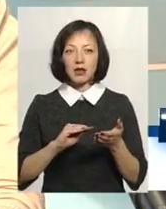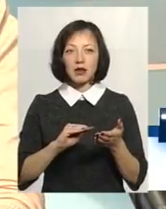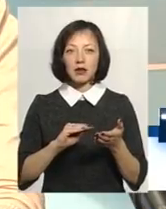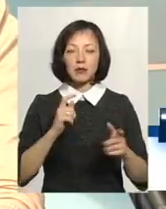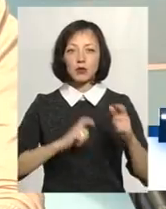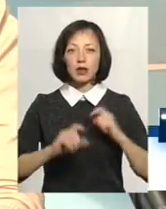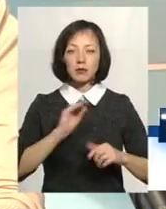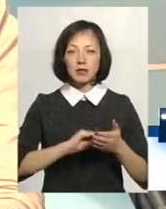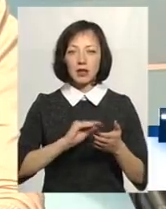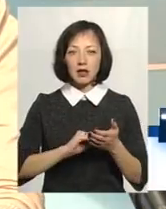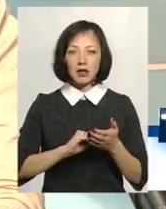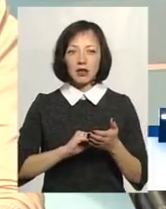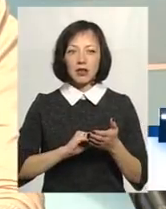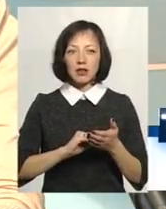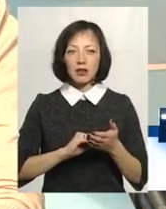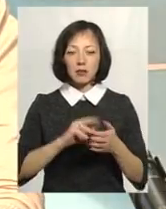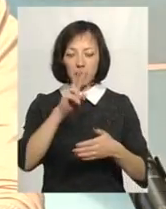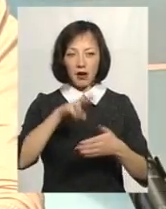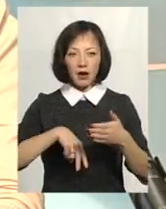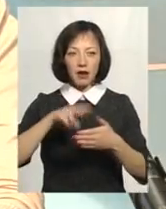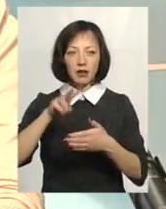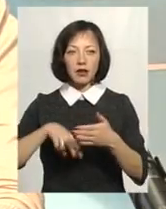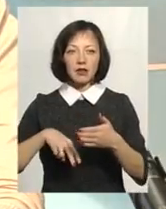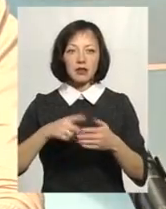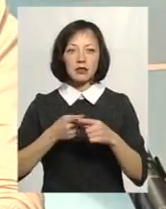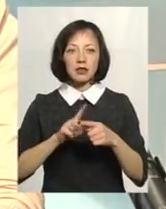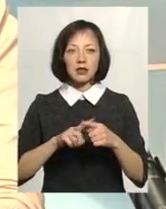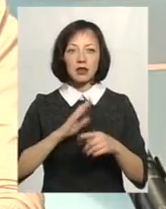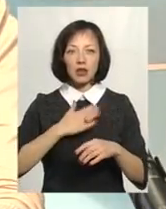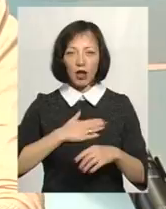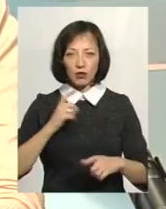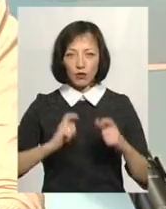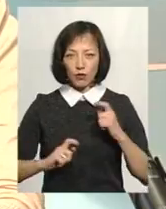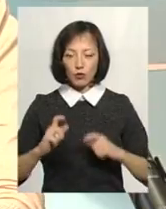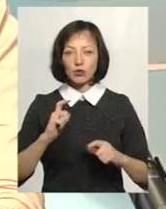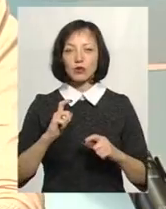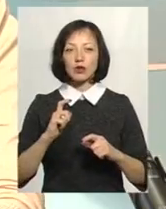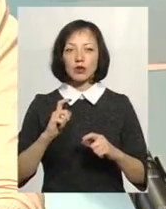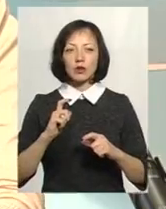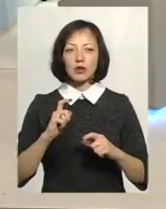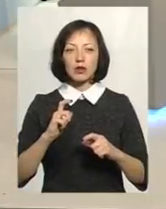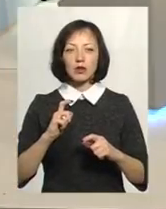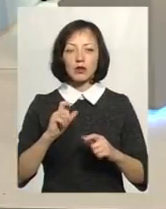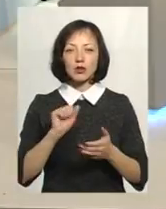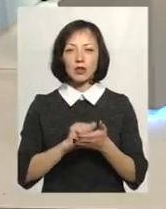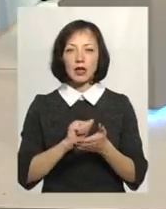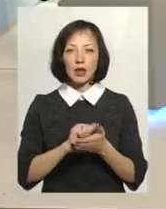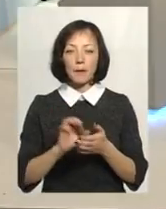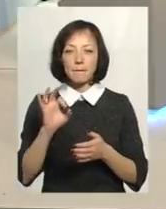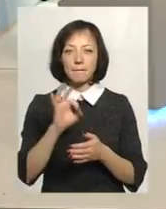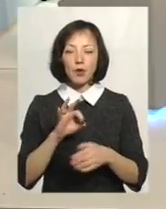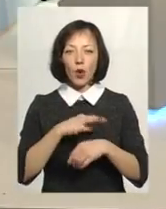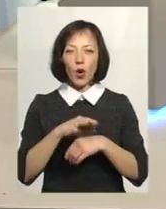ну, зокрема, я б переглядала, це писали студенти нашого вузу, статті про